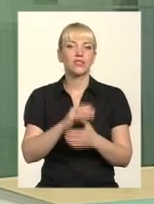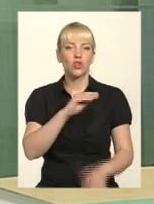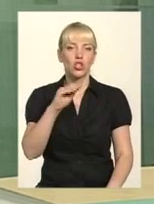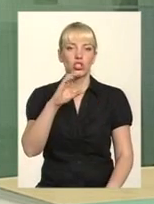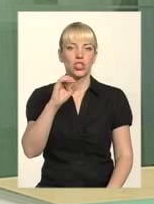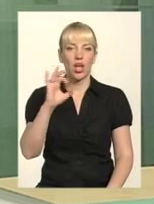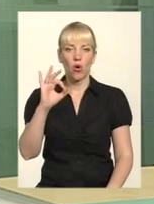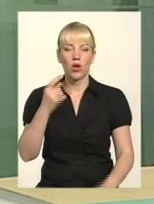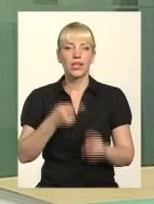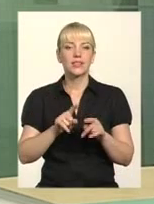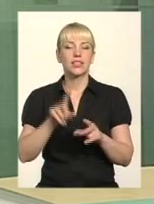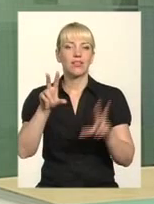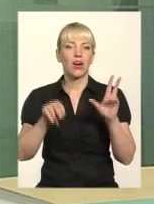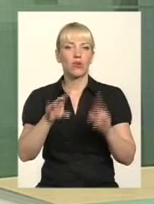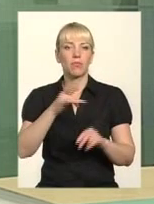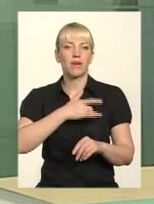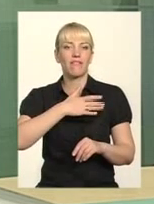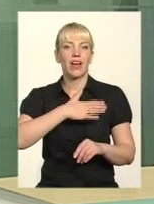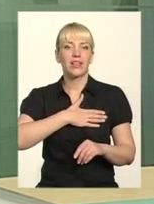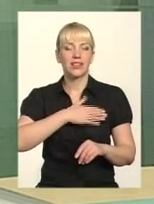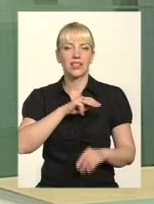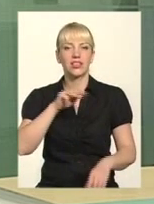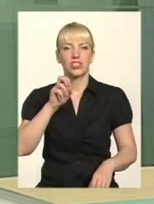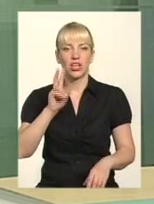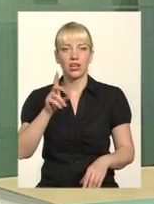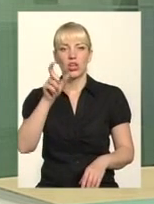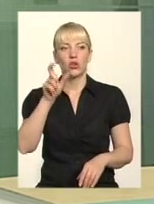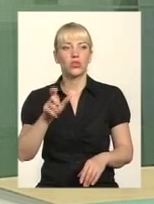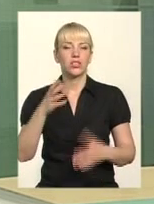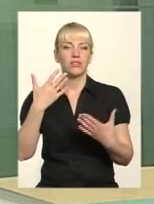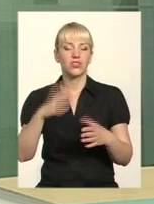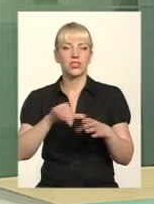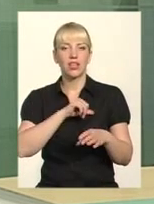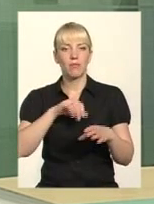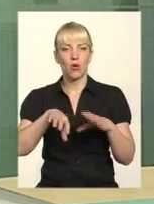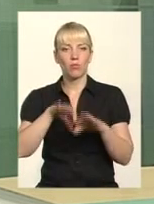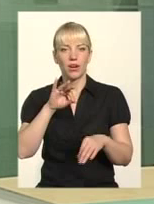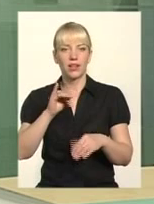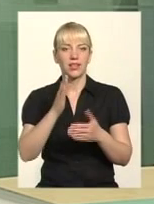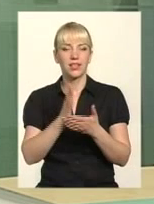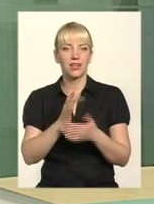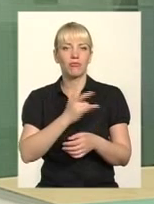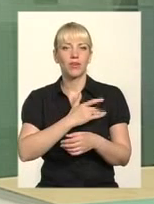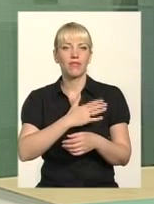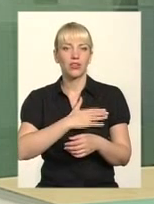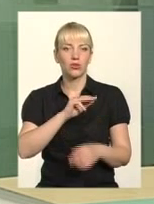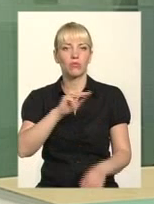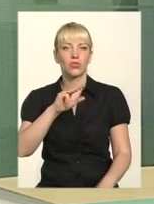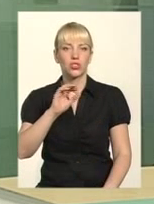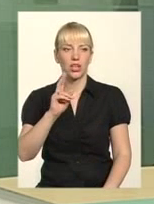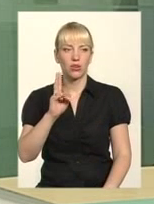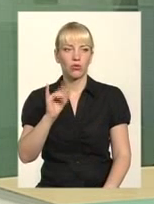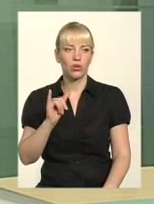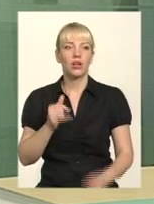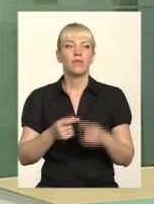це вже є приватний «ЖЕК». Людину вже обрали і знаходиться в приватному «ЖЕКові». І це перше. По-друге, в тарифі немає і не